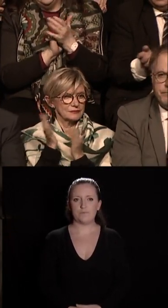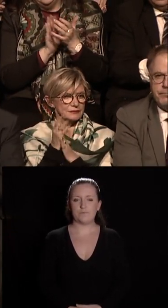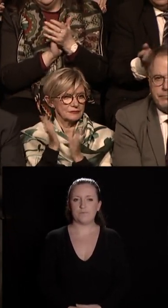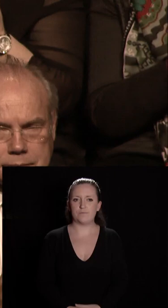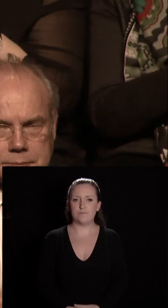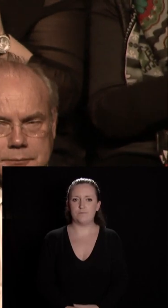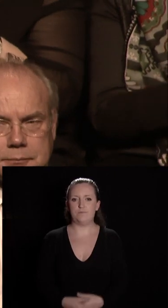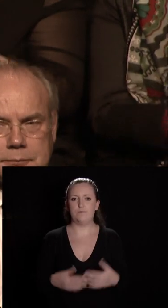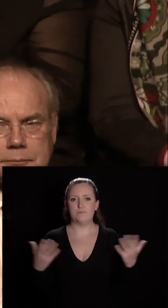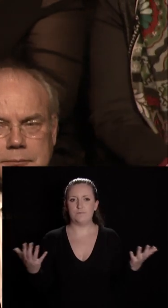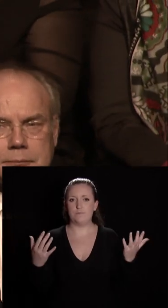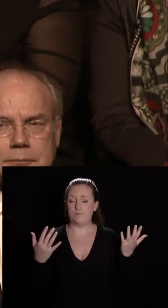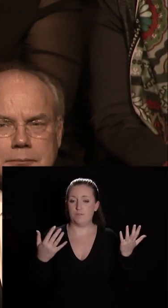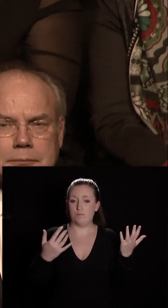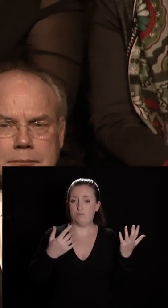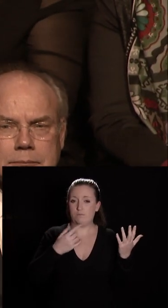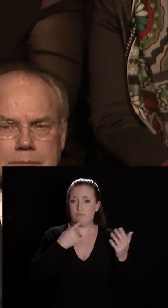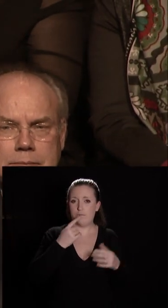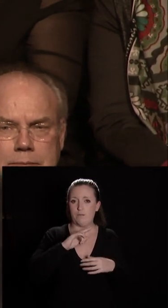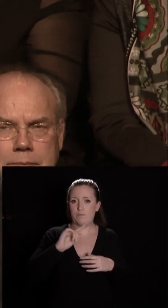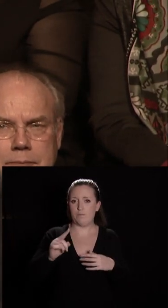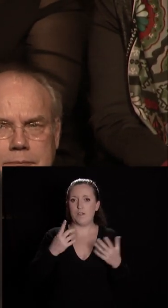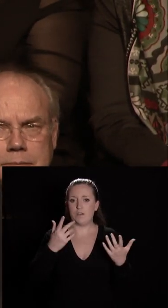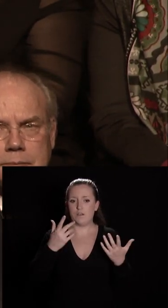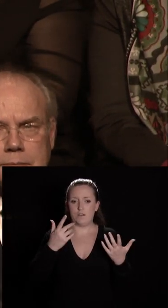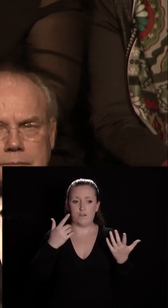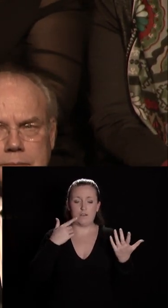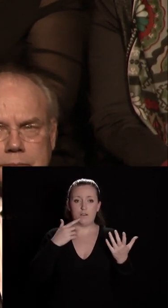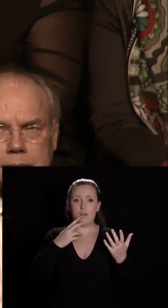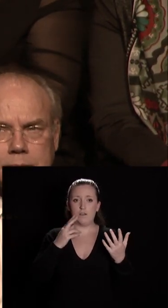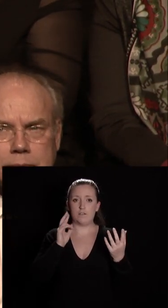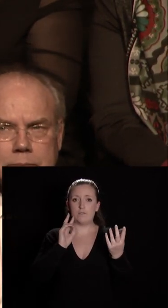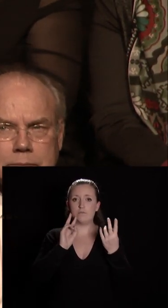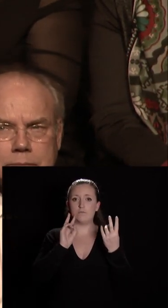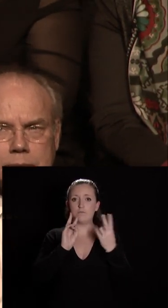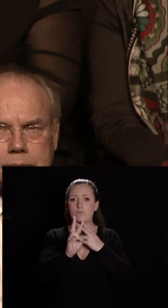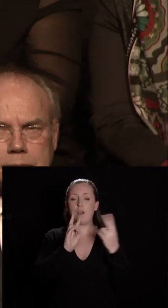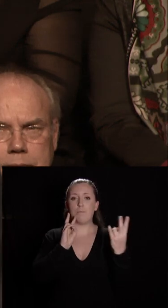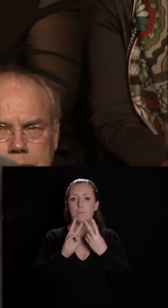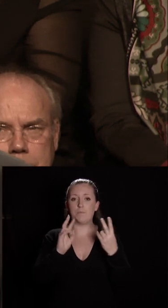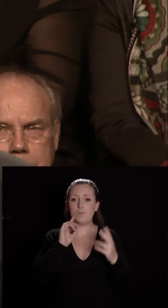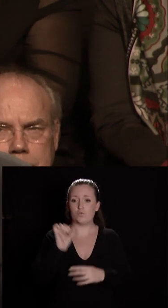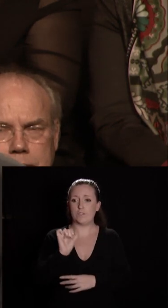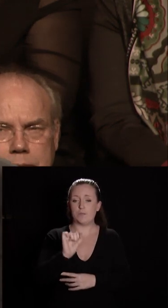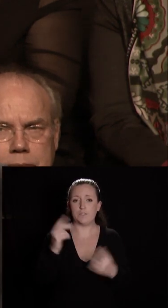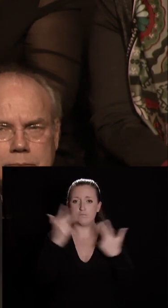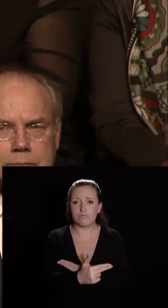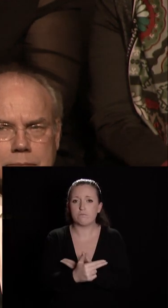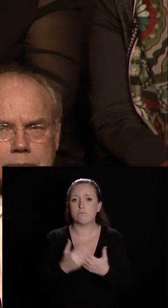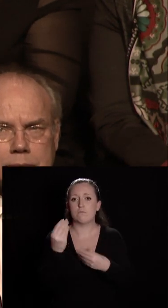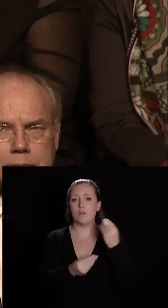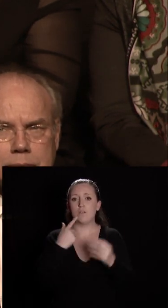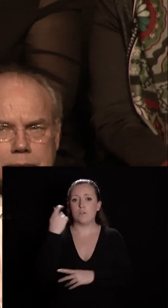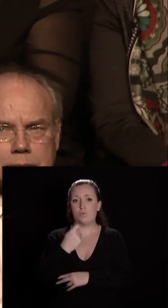je ne parle pas bien sûr de la circulation des trams arrêtés c'est devenu une habitude tous les samedis des bus perturbés